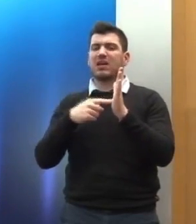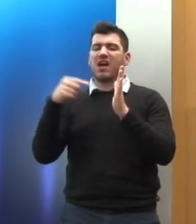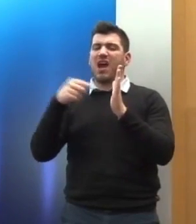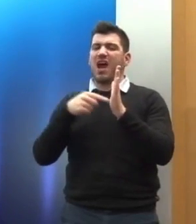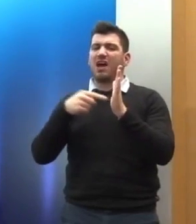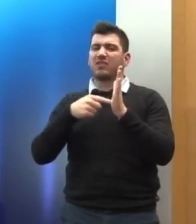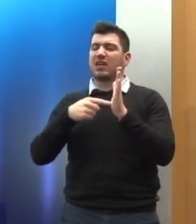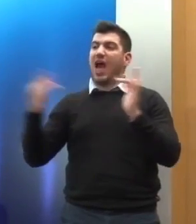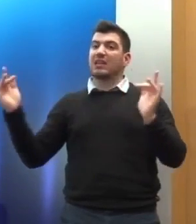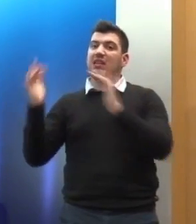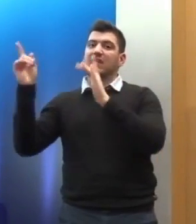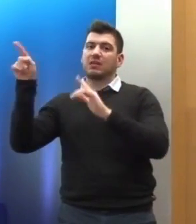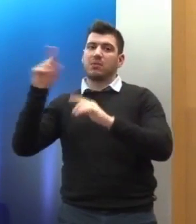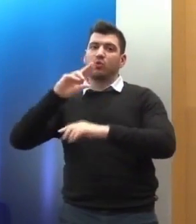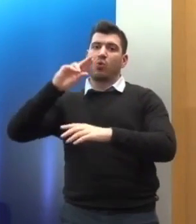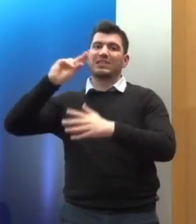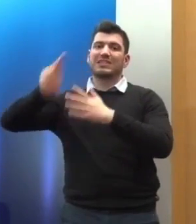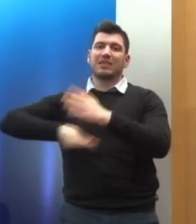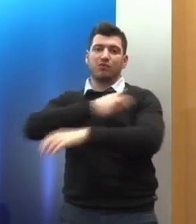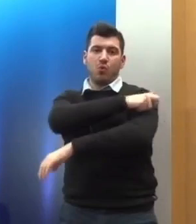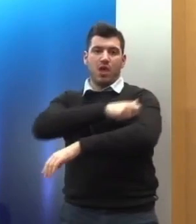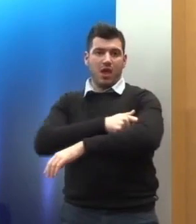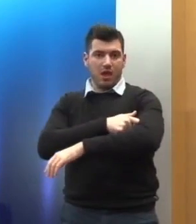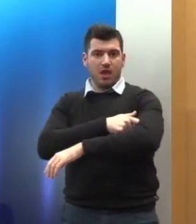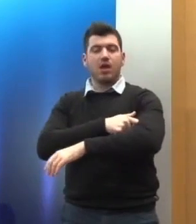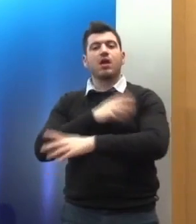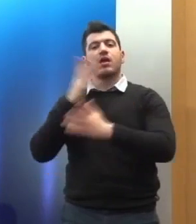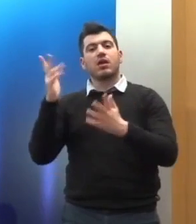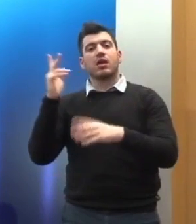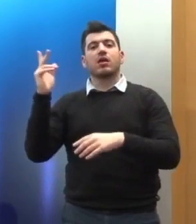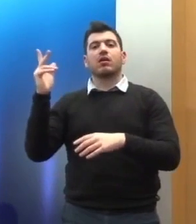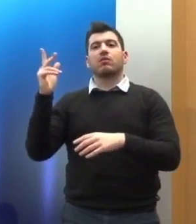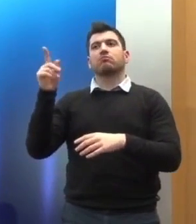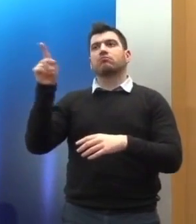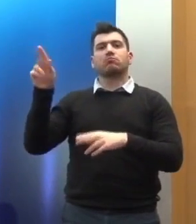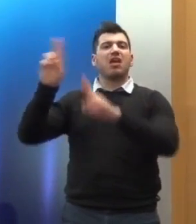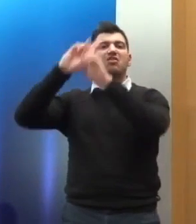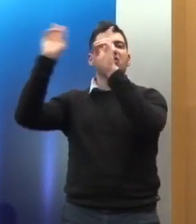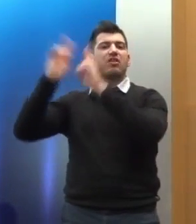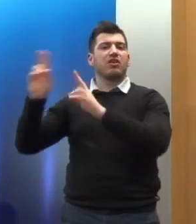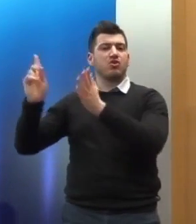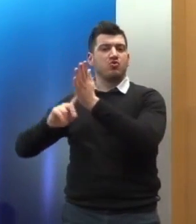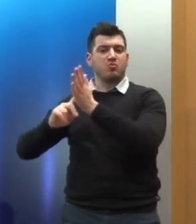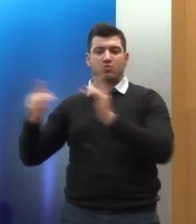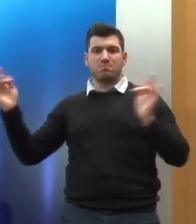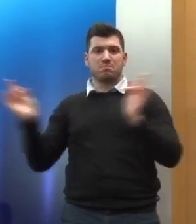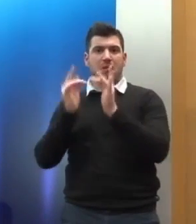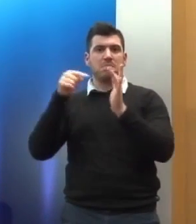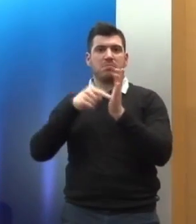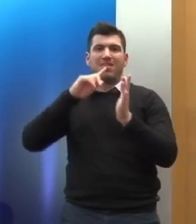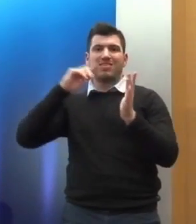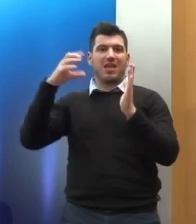διατάξεις του Συμφώνου ή με το Ευρωπαϊκό Κοινωνικό Χάρτη και θα προχωρήσω μετά σε περιπτώρεις που έχει ζηβεί καλή τέτοιο